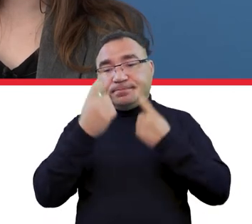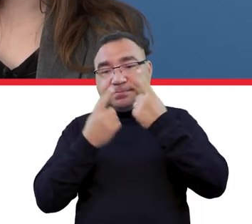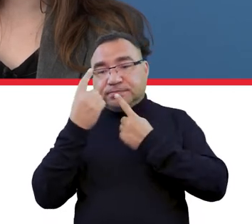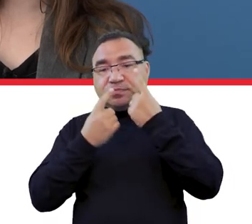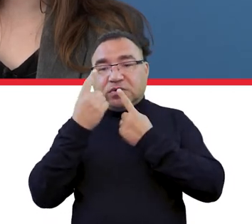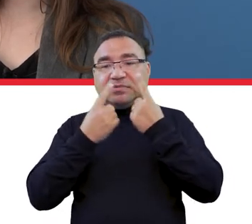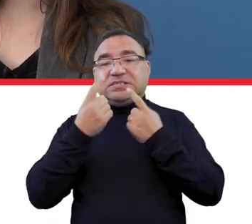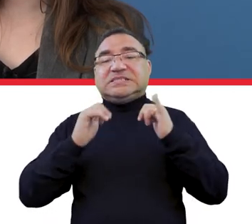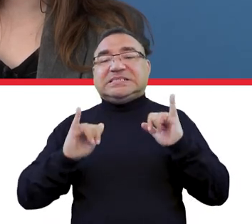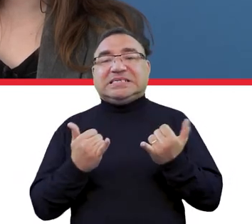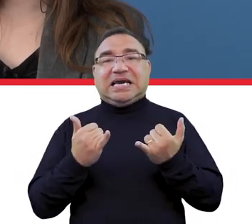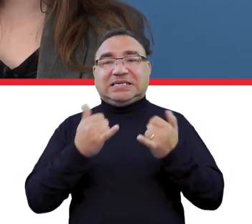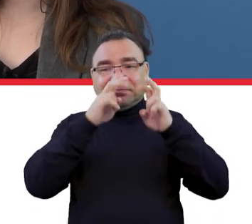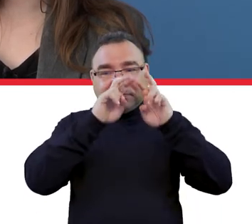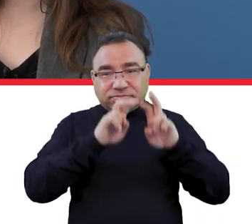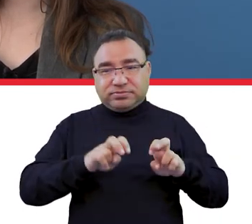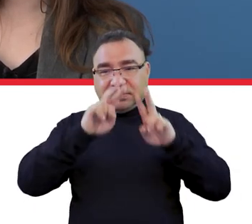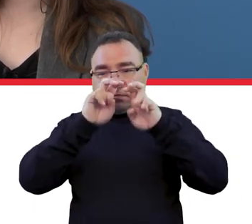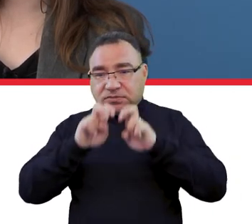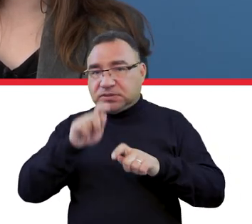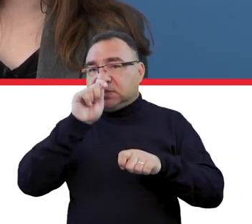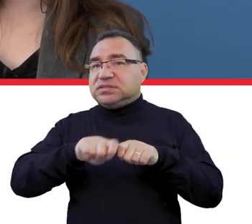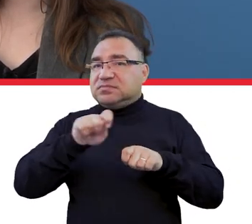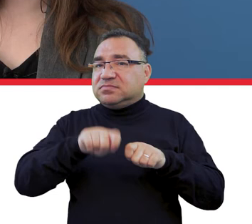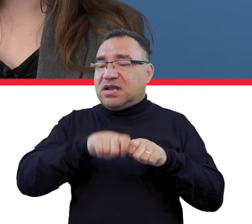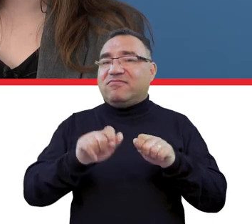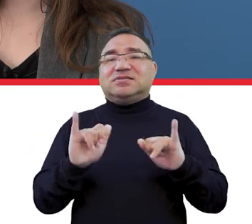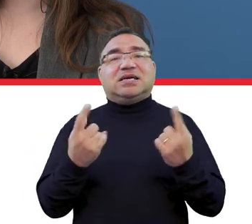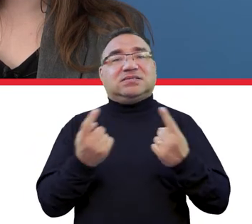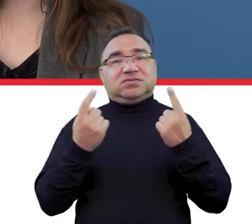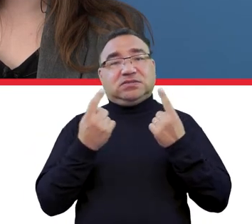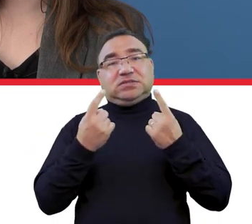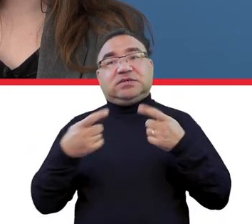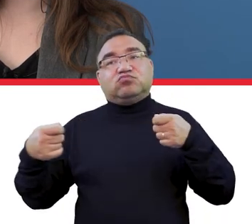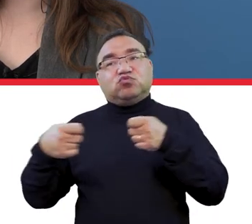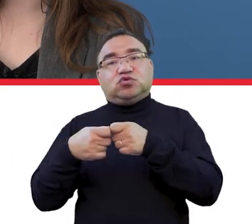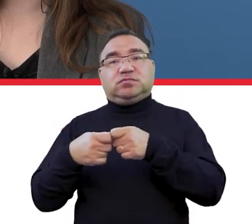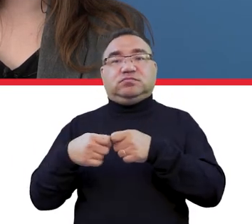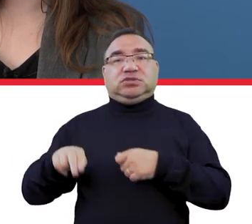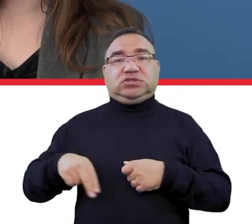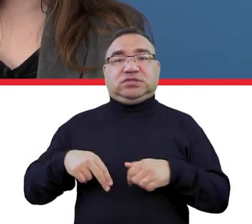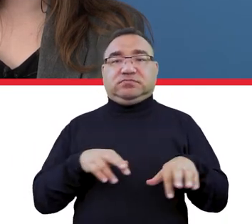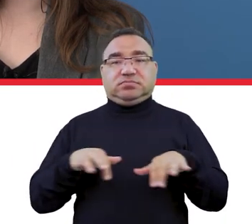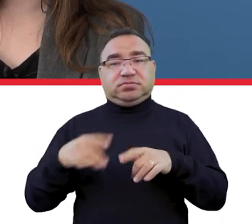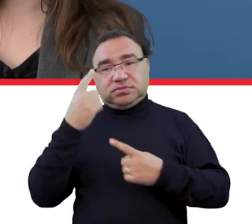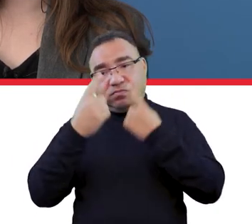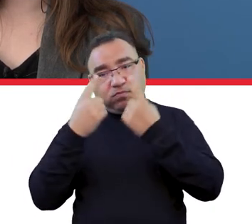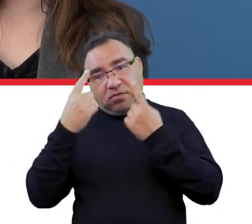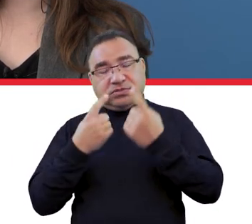jakąś inwentaryzację tego zjawiska i wspólnie z Ministerstwem Cyfryzacji znaleźć jakieś